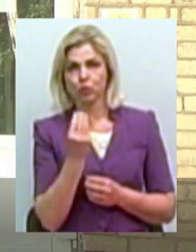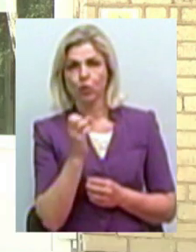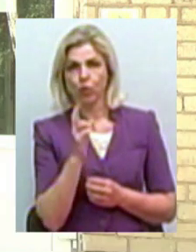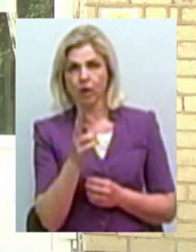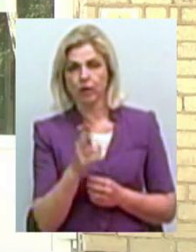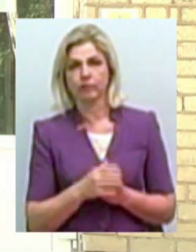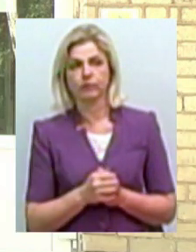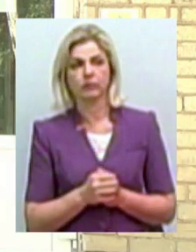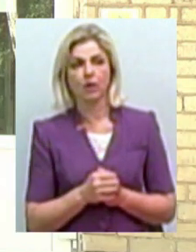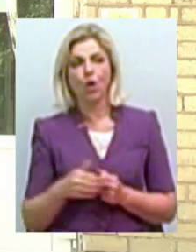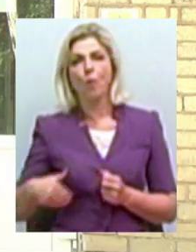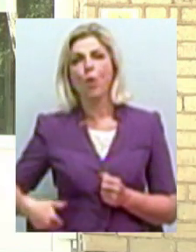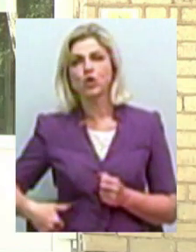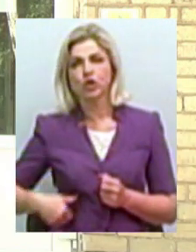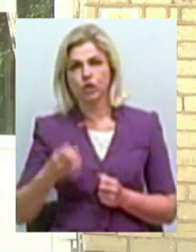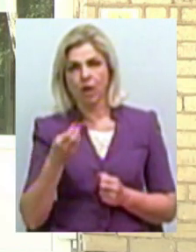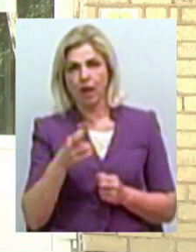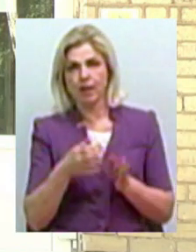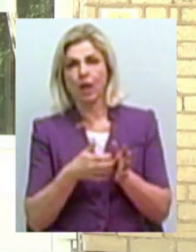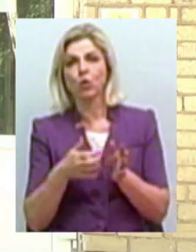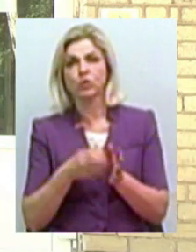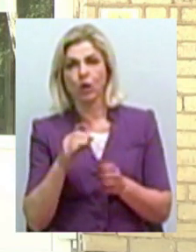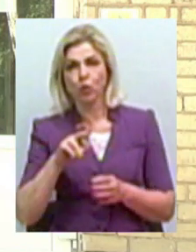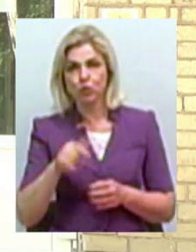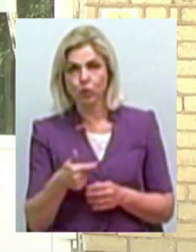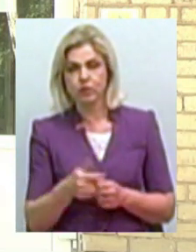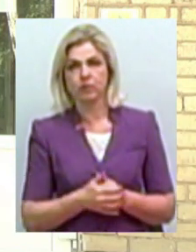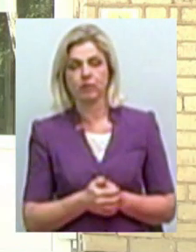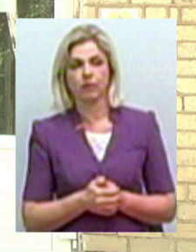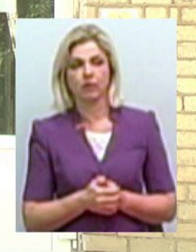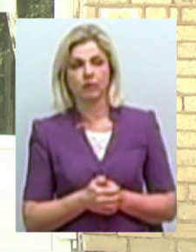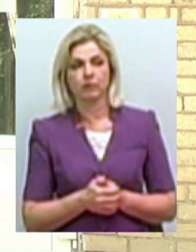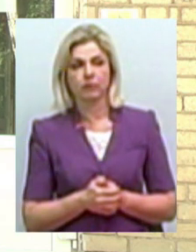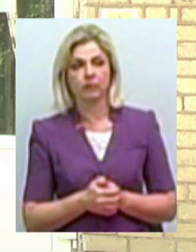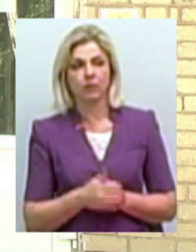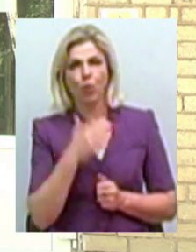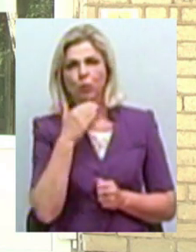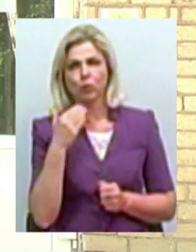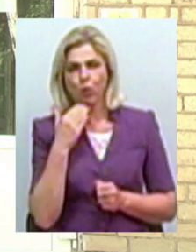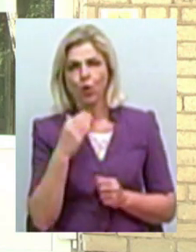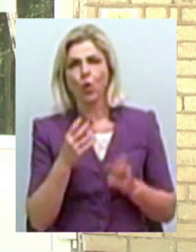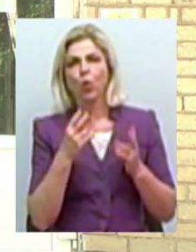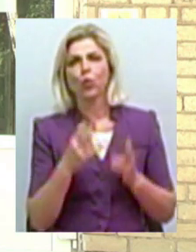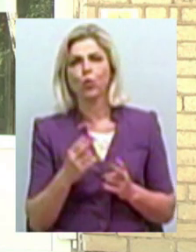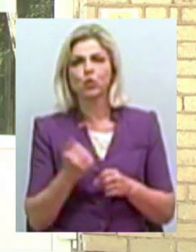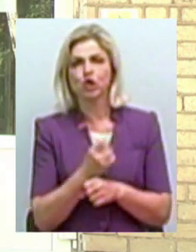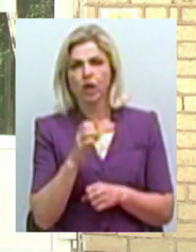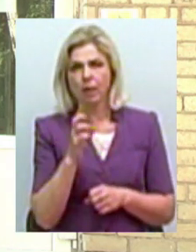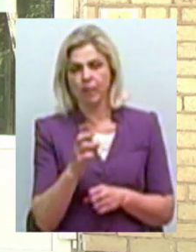почетна недостаточність, множественні ушиби, травмування.